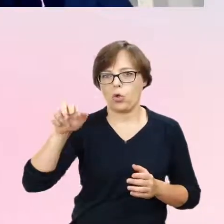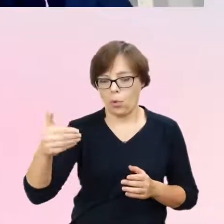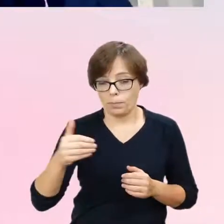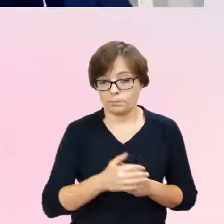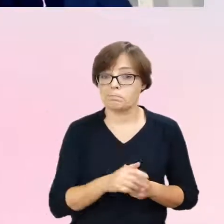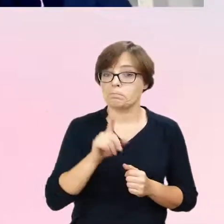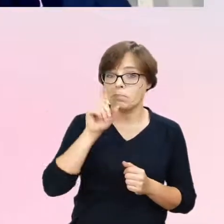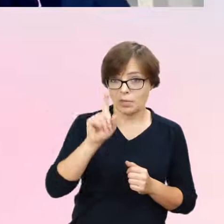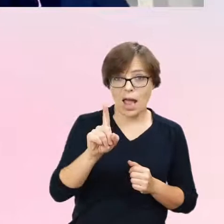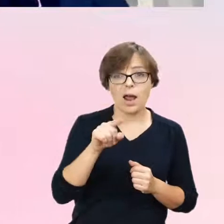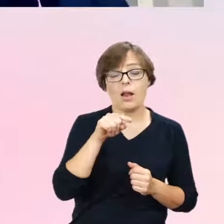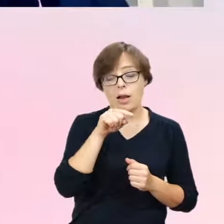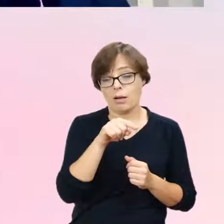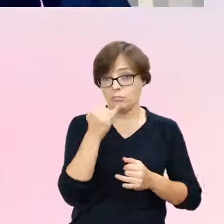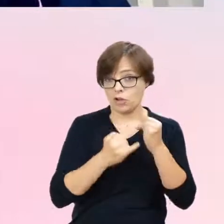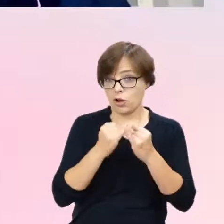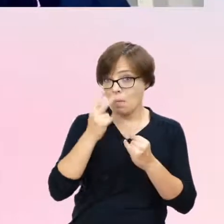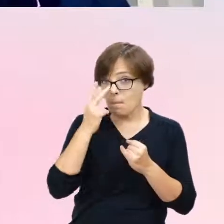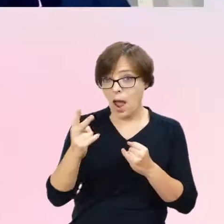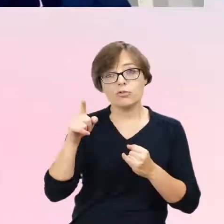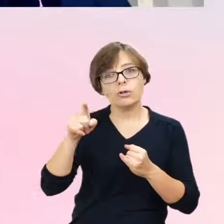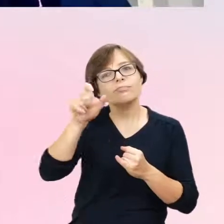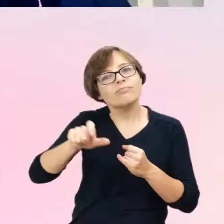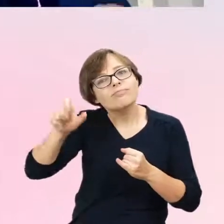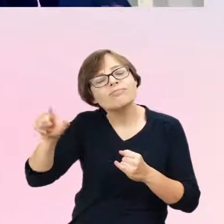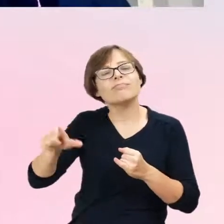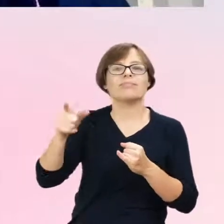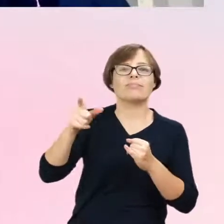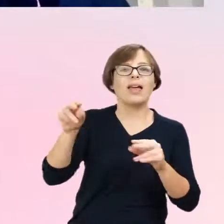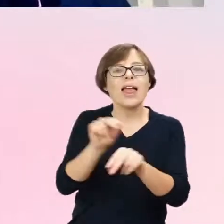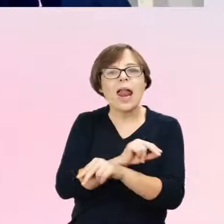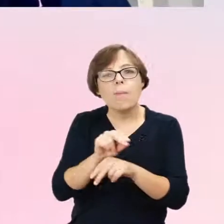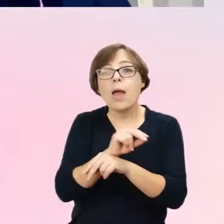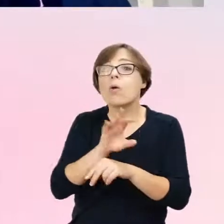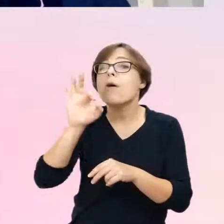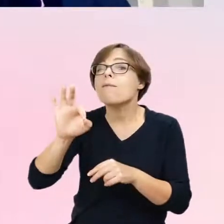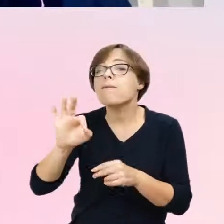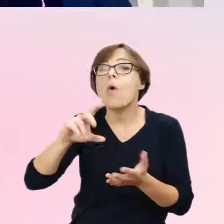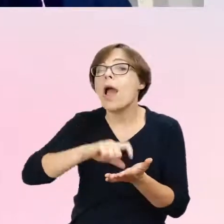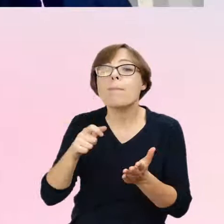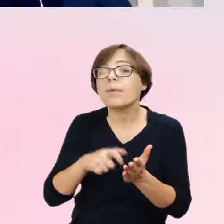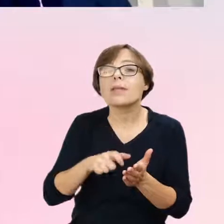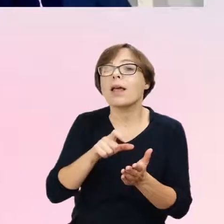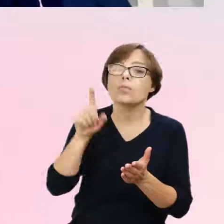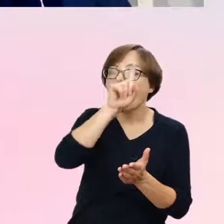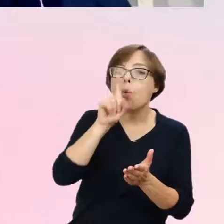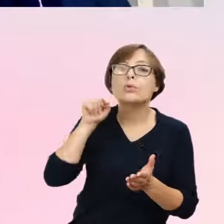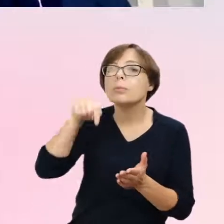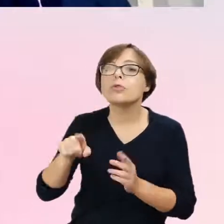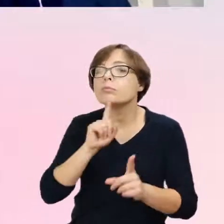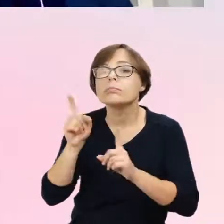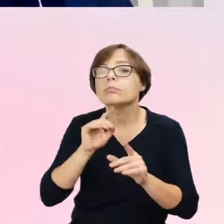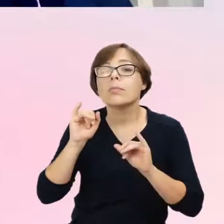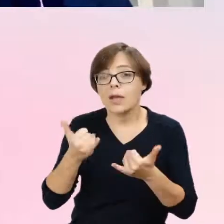zaglądamy do gabinetów terapeutów, to często jednak oni nie pracują na kontynuum interpretacji płci